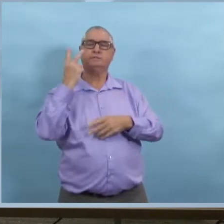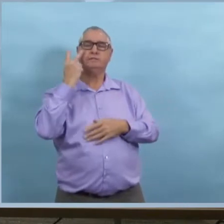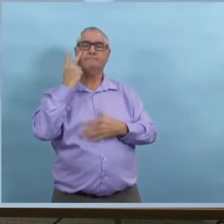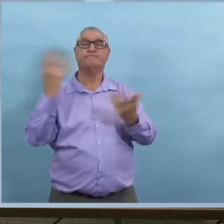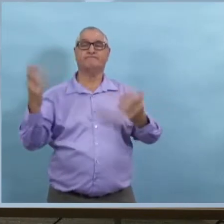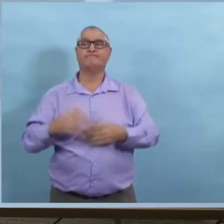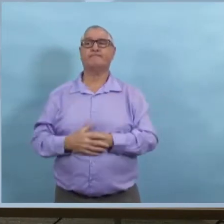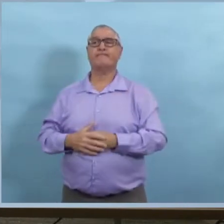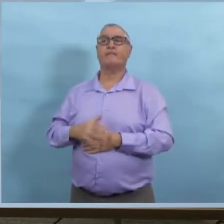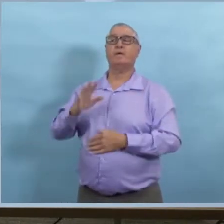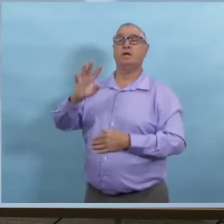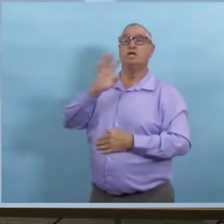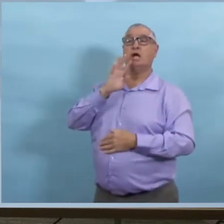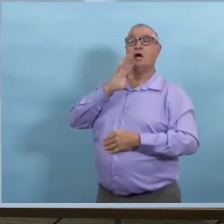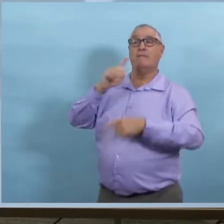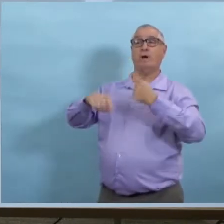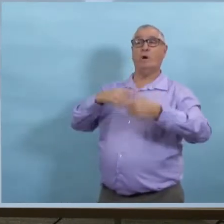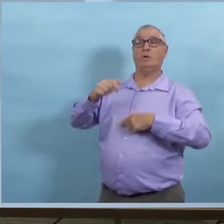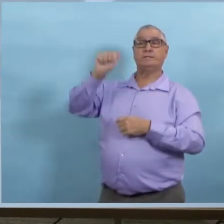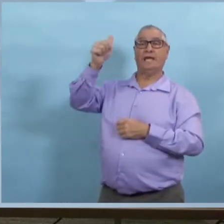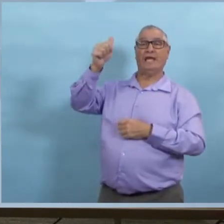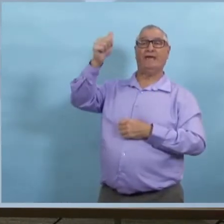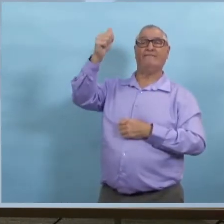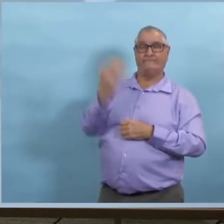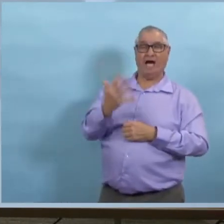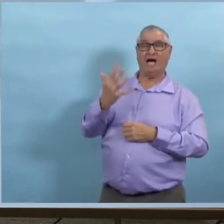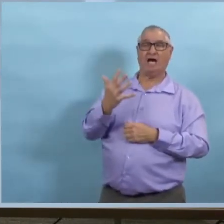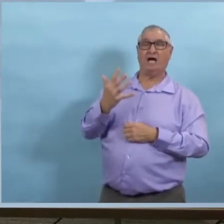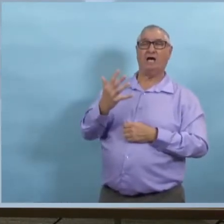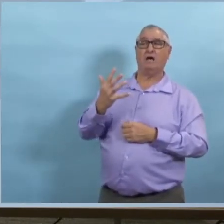et on va les réévaluer dans deux semaines.'est pour ça qu l'a marqué dans l'ordre.